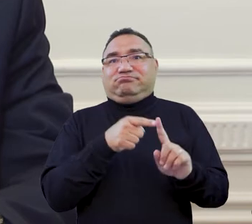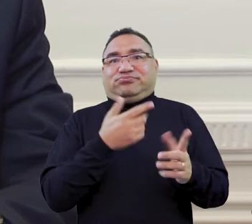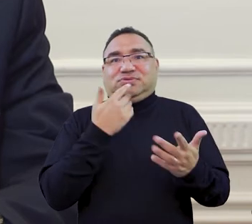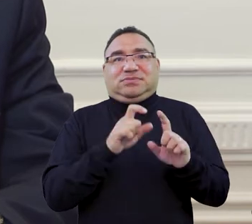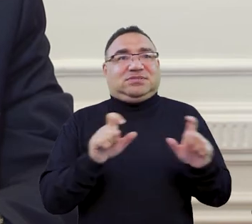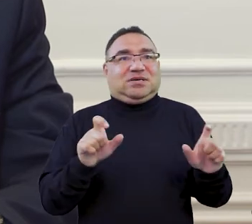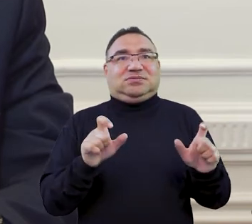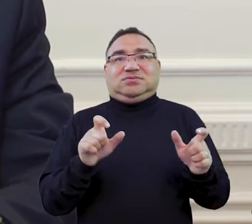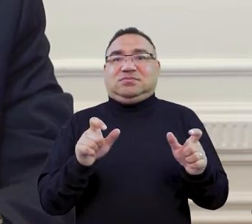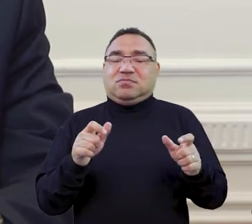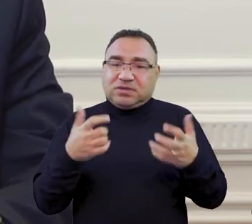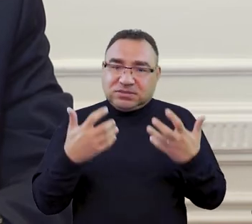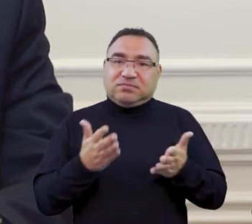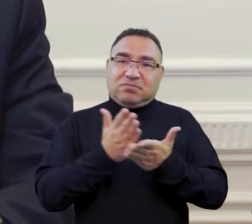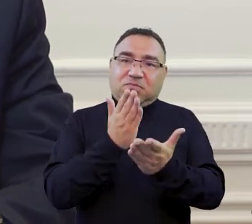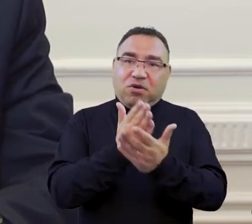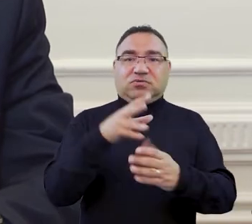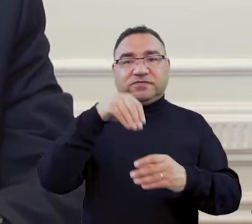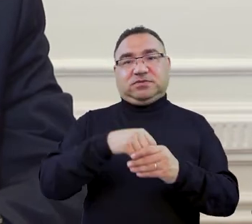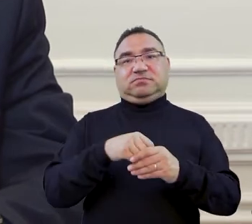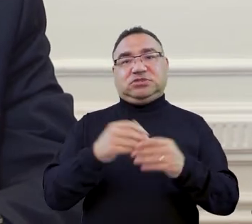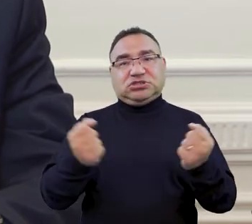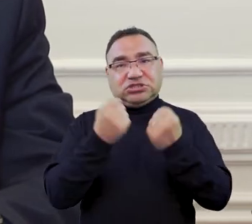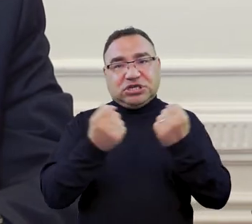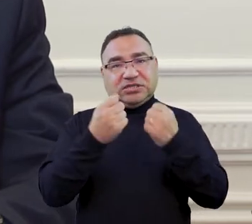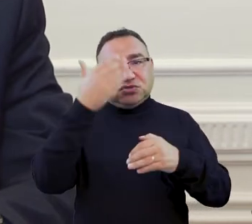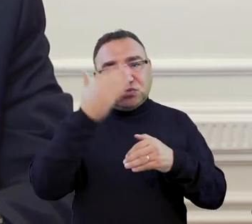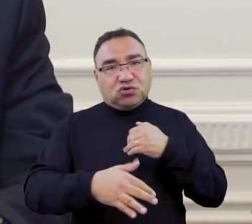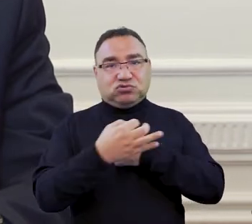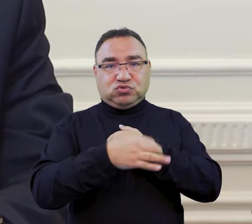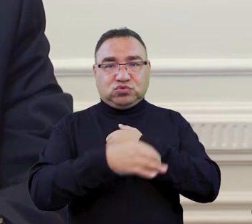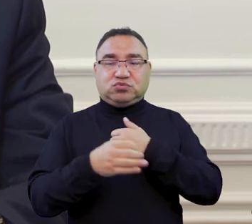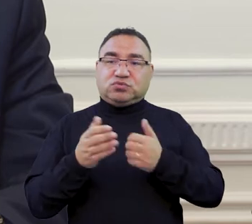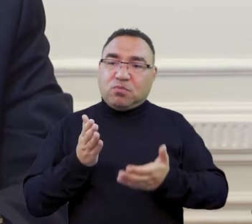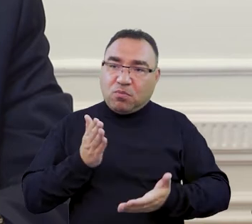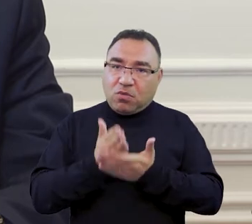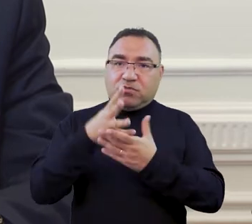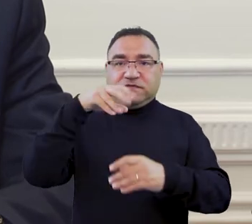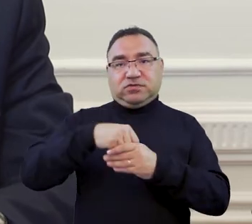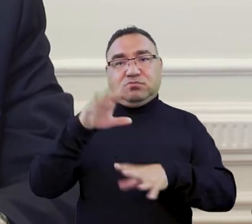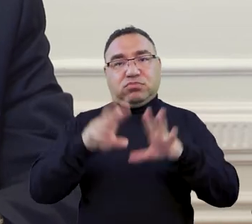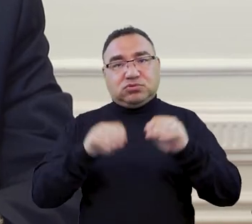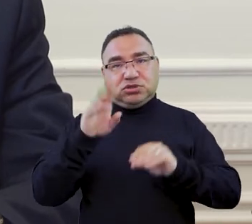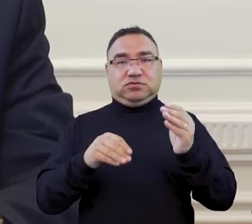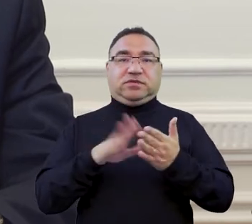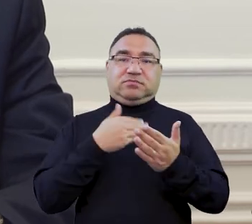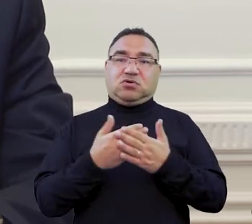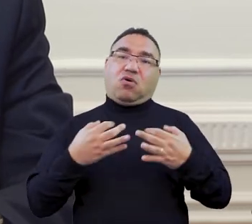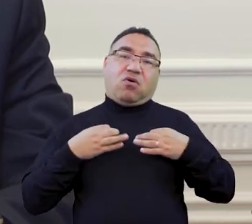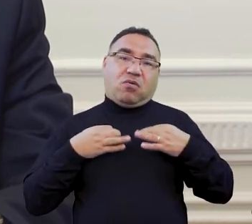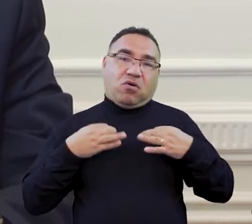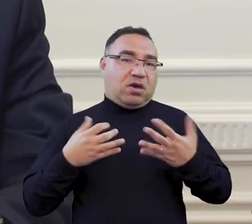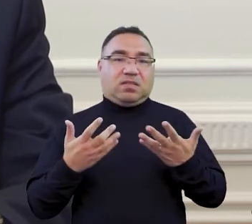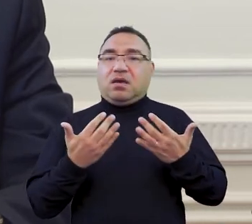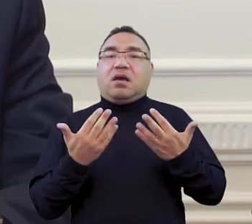powinno wyrównać te szanse kończenia studiów ze wsparciem z budżetu, niezależnie od długości